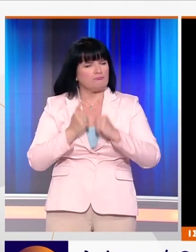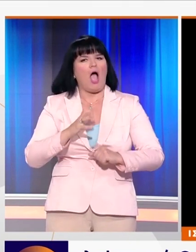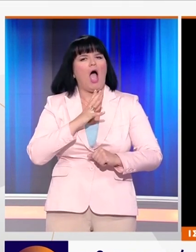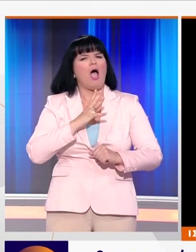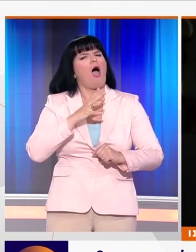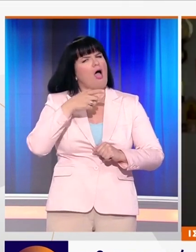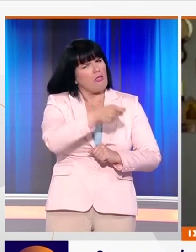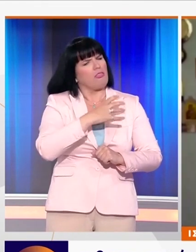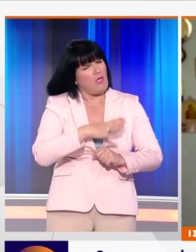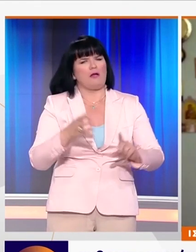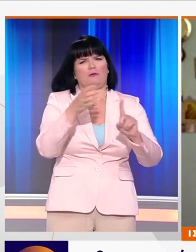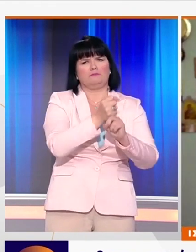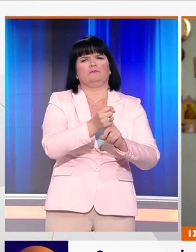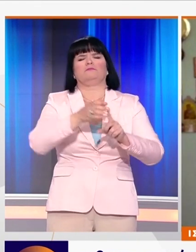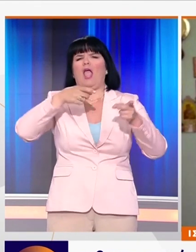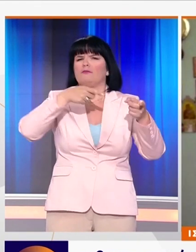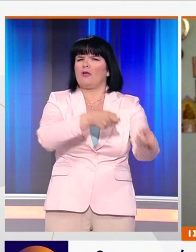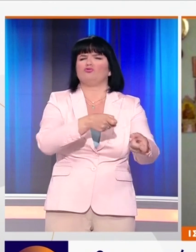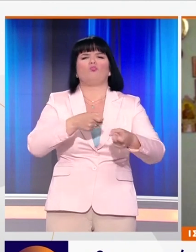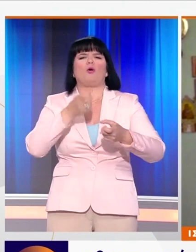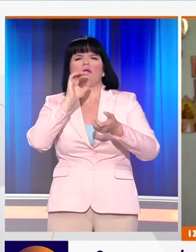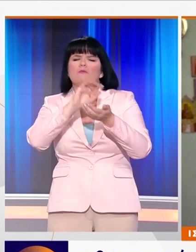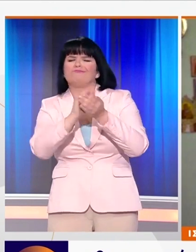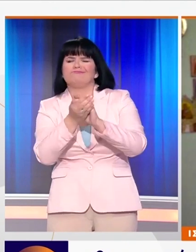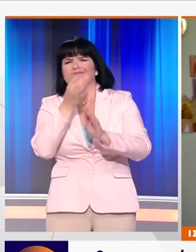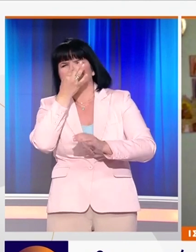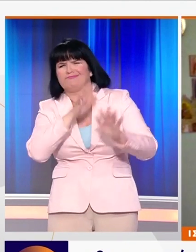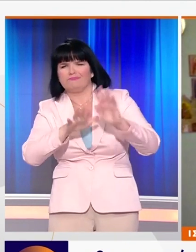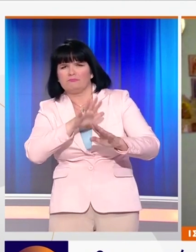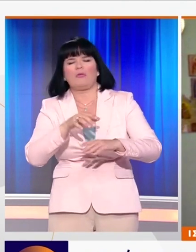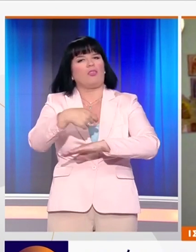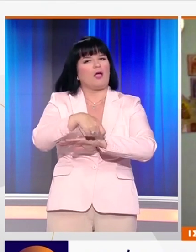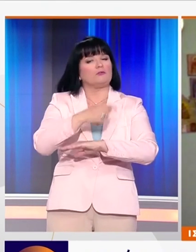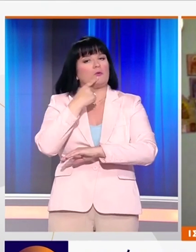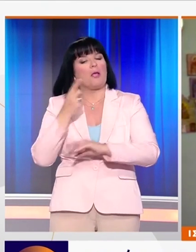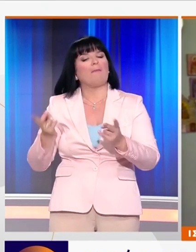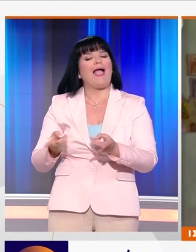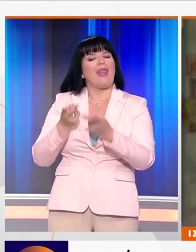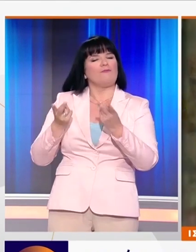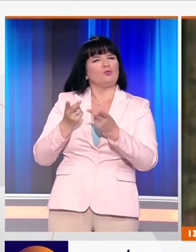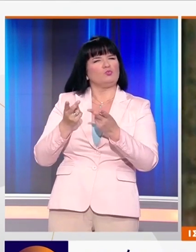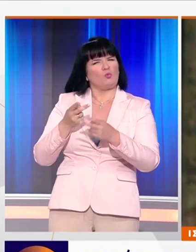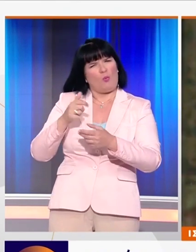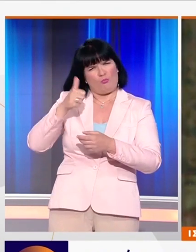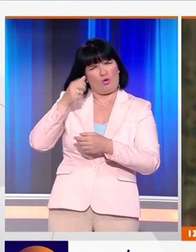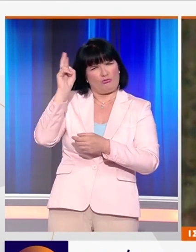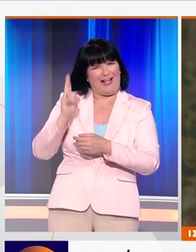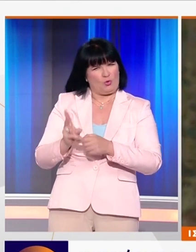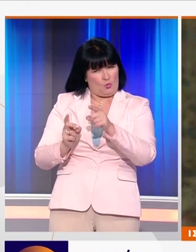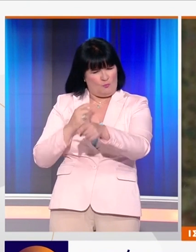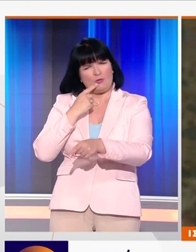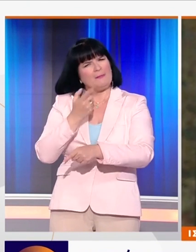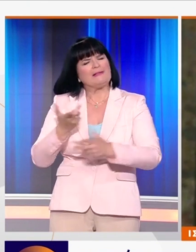ανθρωποκτονία από πρόθεση αρπαγή, απόπειρα εκβίασης και συμμορία. Αντιθέτως, το δικαστήριο αναγνώρισε το ελαφρυντικό του σύνομου πρώτερου βίου στον